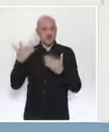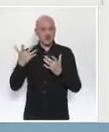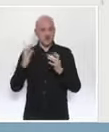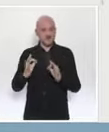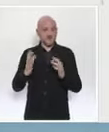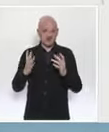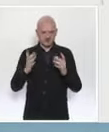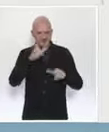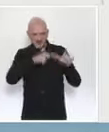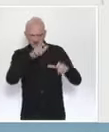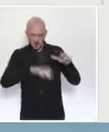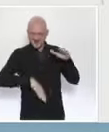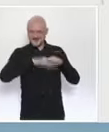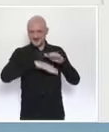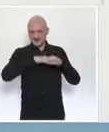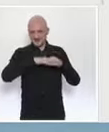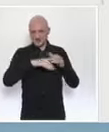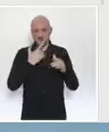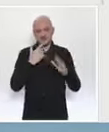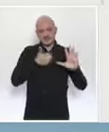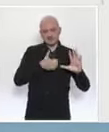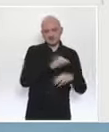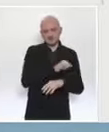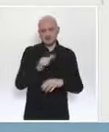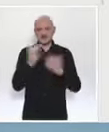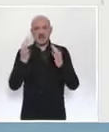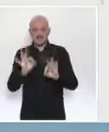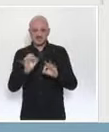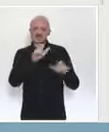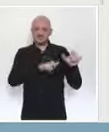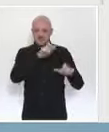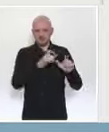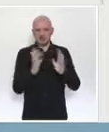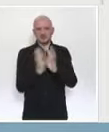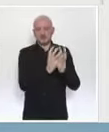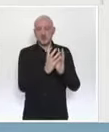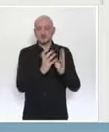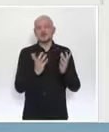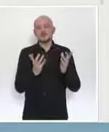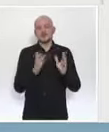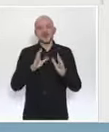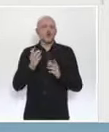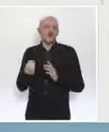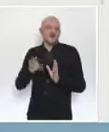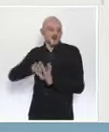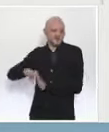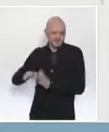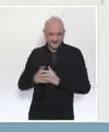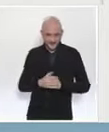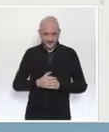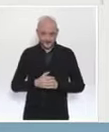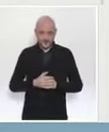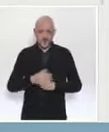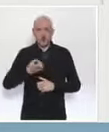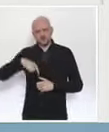6 à 10 personnes hors-enfants, selon les pays. Il nous paraît raisonnable de vous recommander une jauge de 6 adultes,